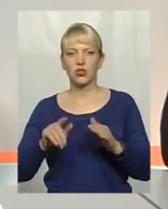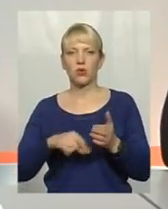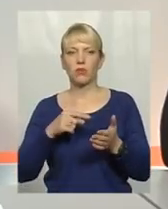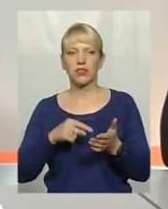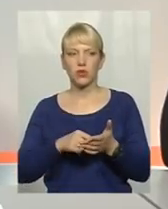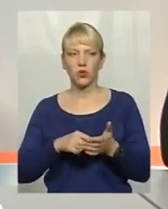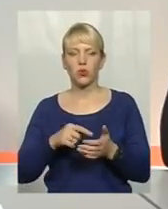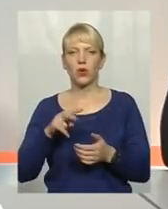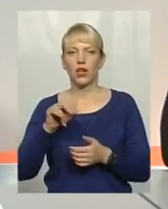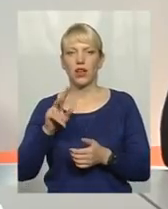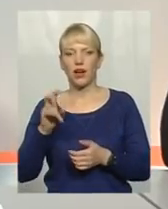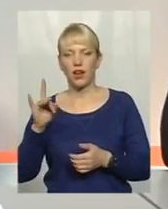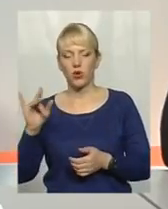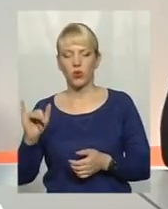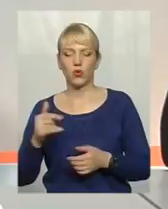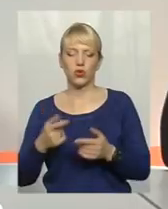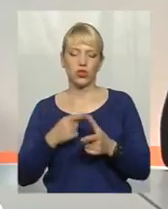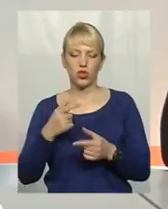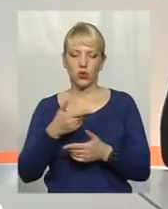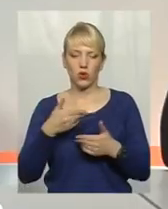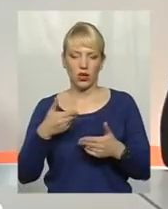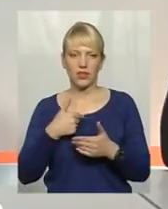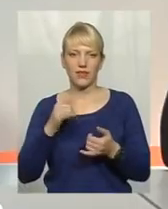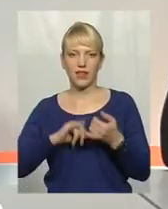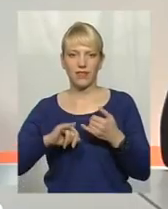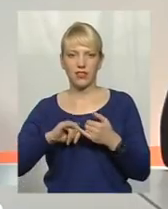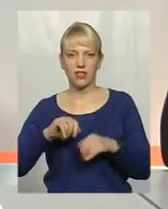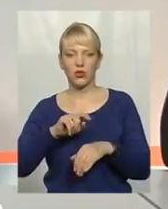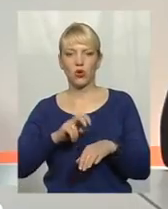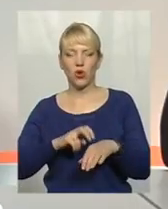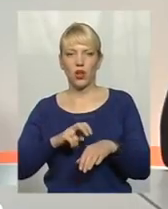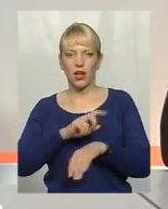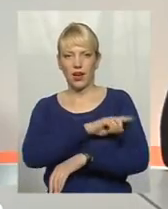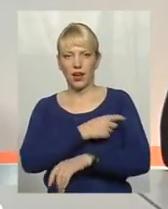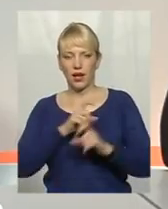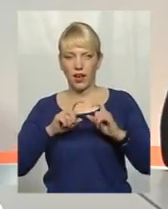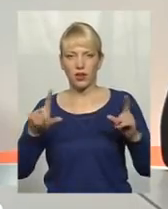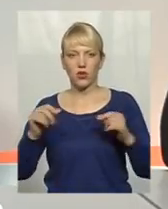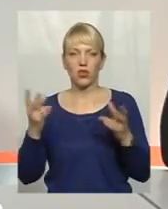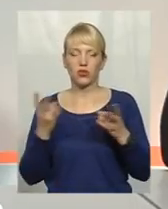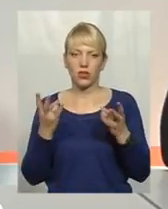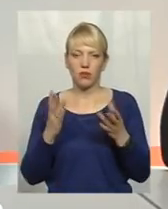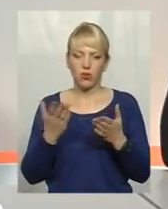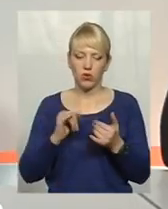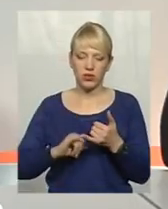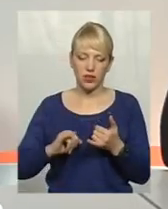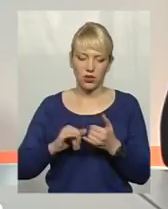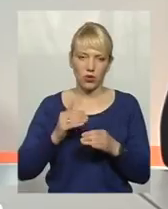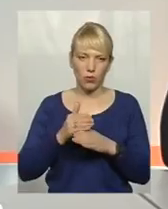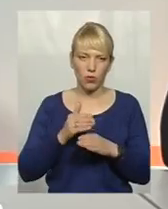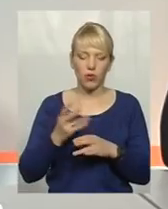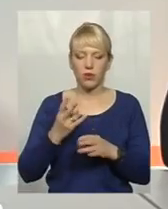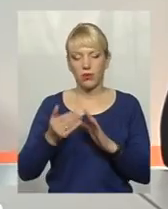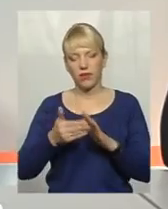обласну, чи до нас в інфекційну лікарню. Якщо дитина хвора і потребує допомоги, то або треба викликати фахівця